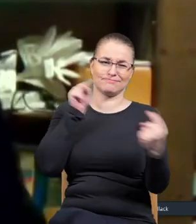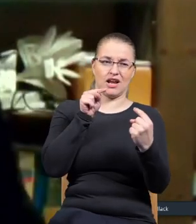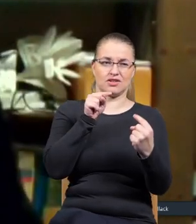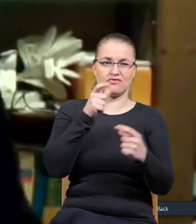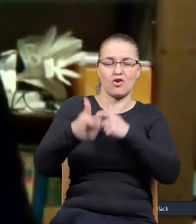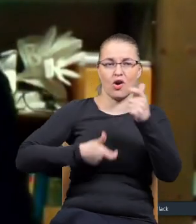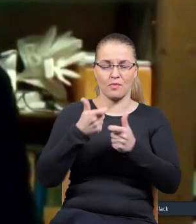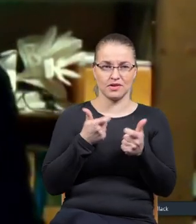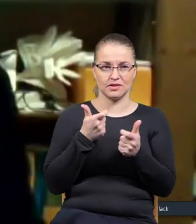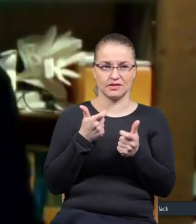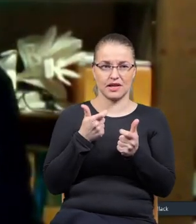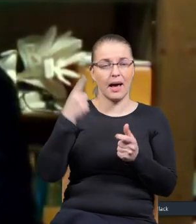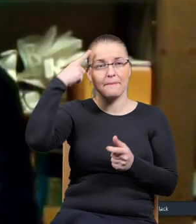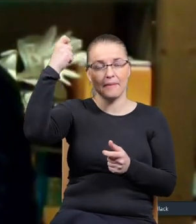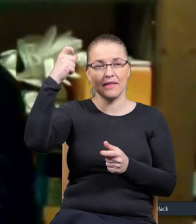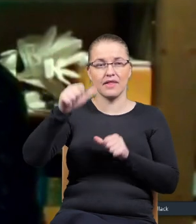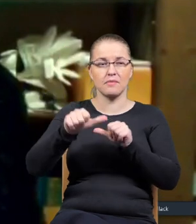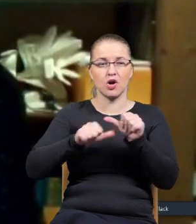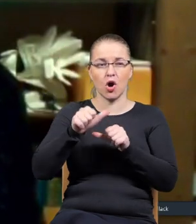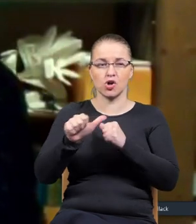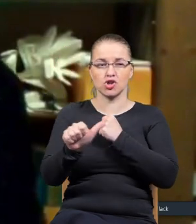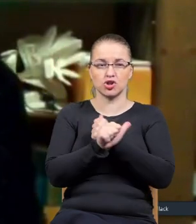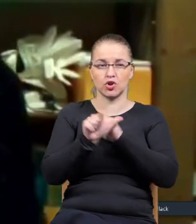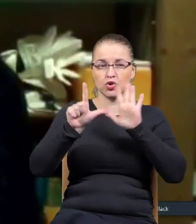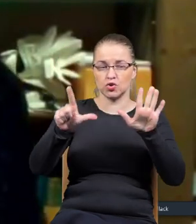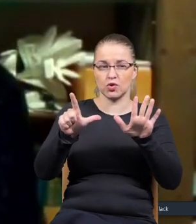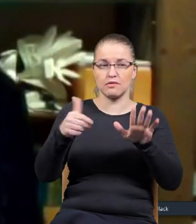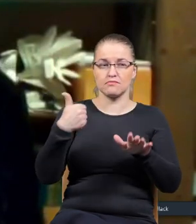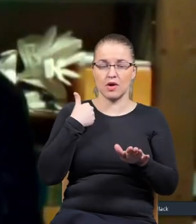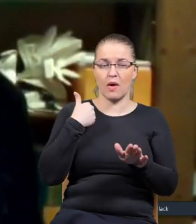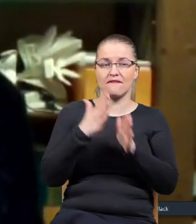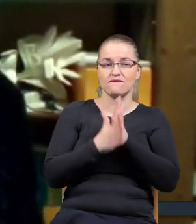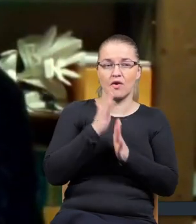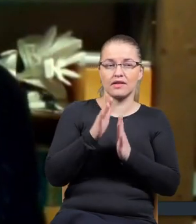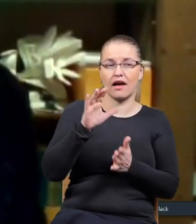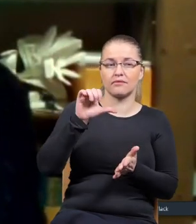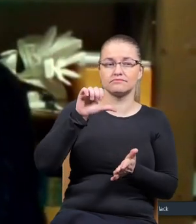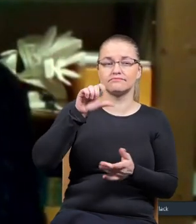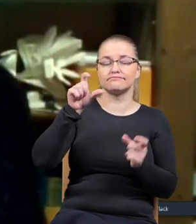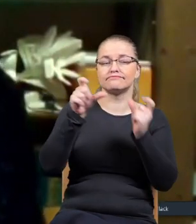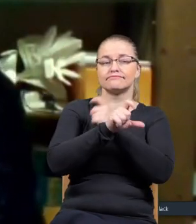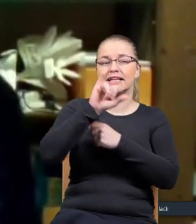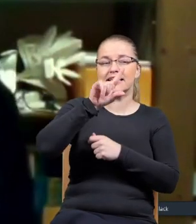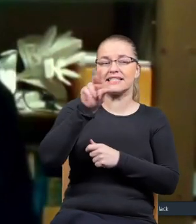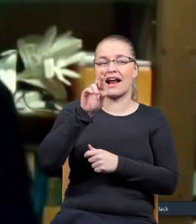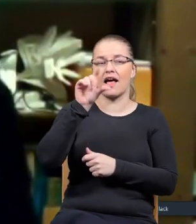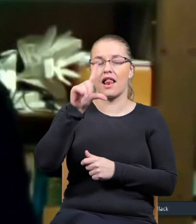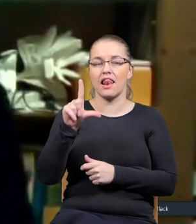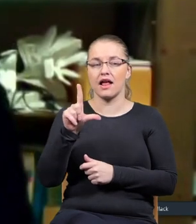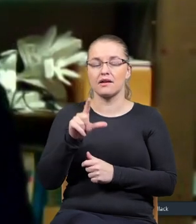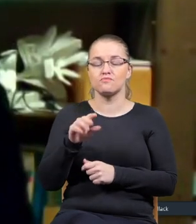tam robić. Pamiętam w 67 roku, kiedy były wojny w Izraelu, jakiś mój